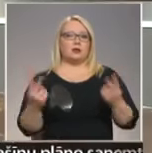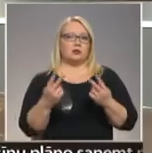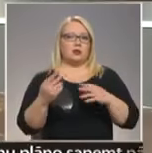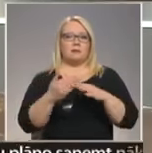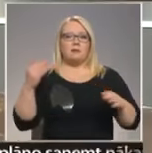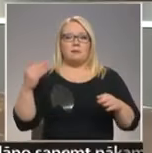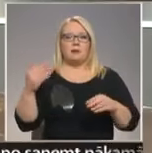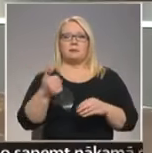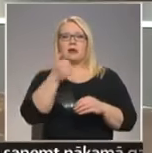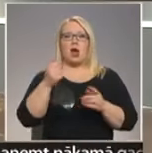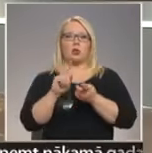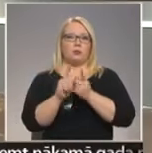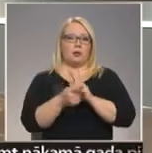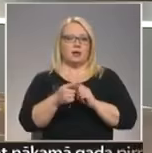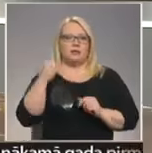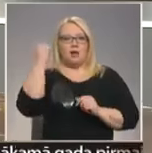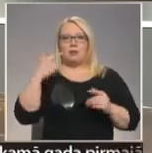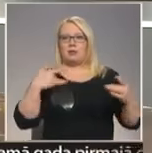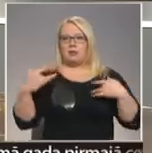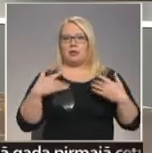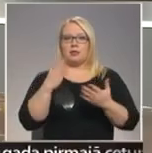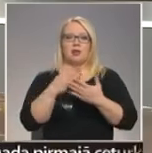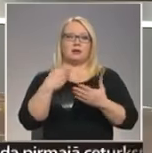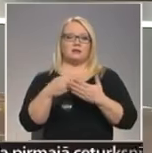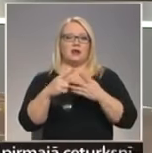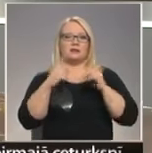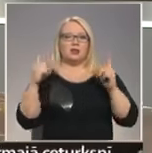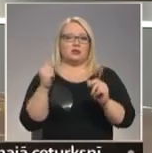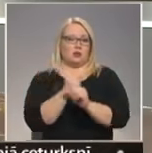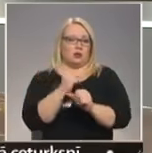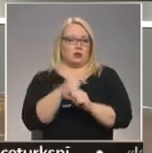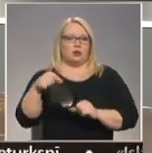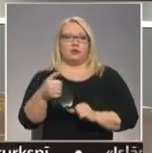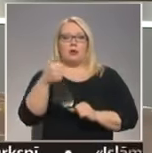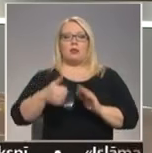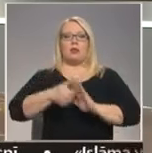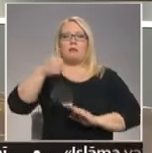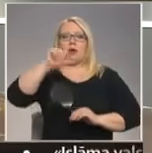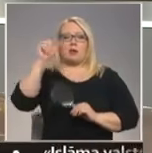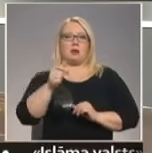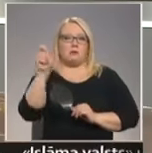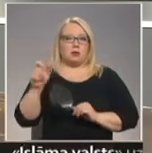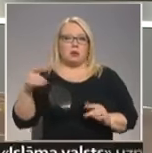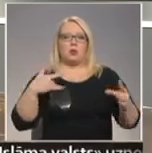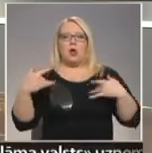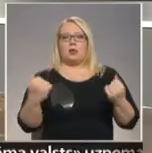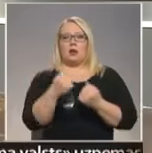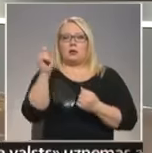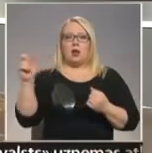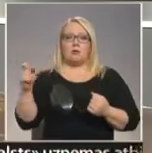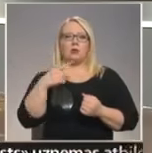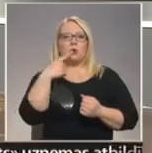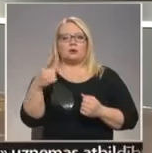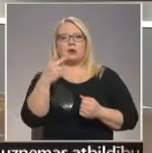Tradicionāli pirms gadu mīsa Valmieras teātrija tiek izvērtēt sezonas darbs. Šogad labākie mākslinieki un teātra darbnieki, kuras nosaka gan